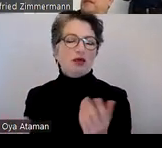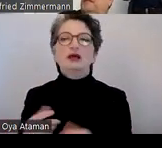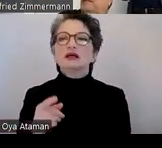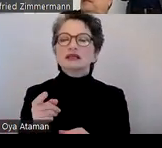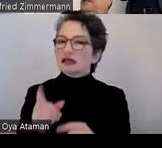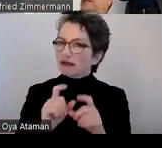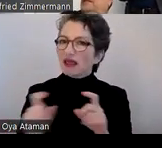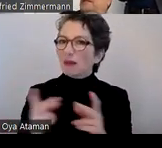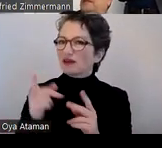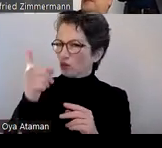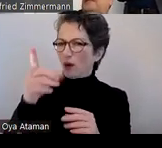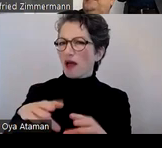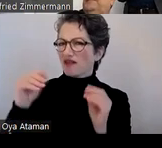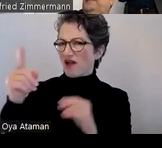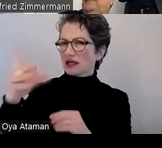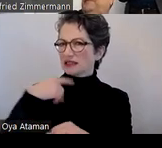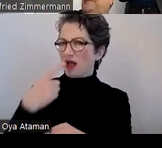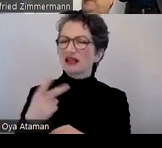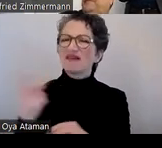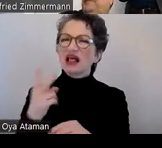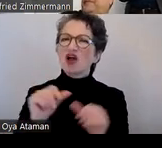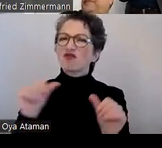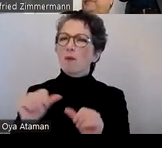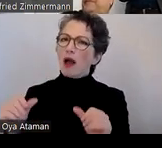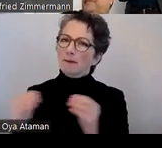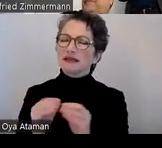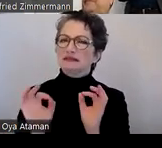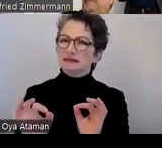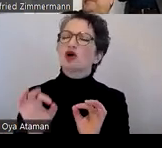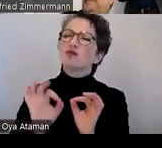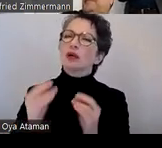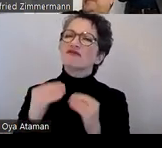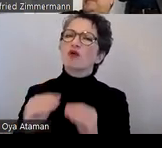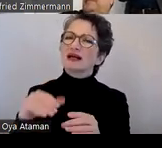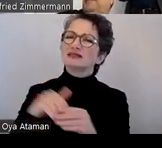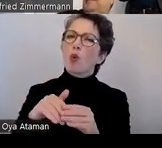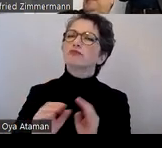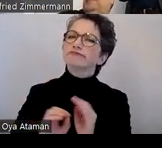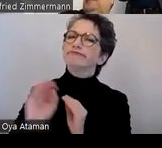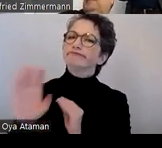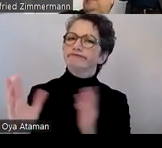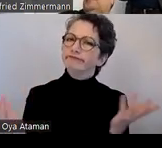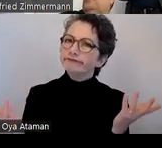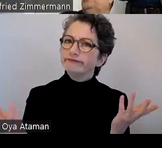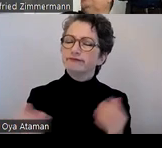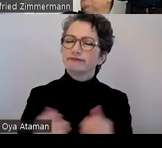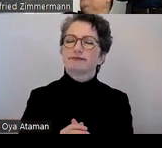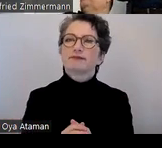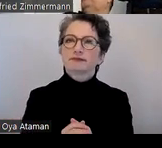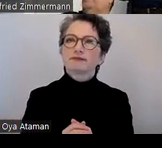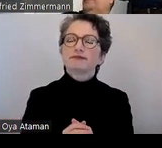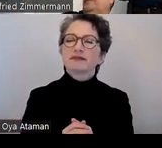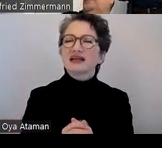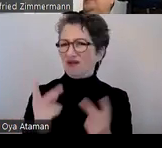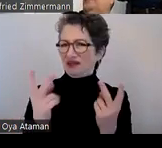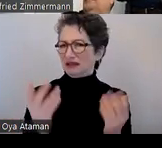Thema glaube ich von dir am Anfang welches Format ist geeignet um die Information die ich habe zu übermitteln was sehr